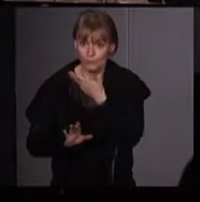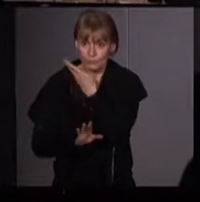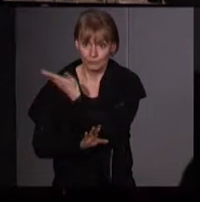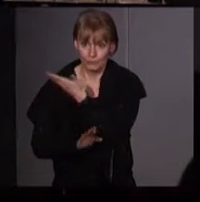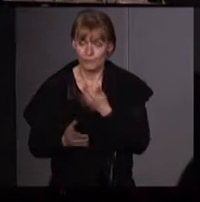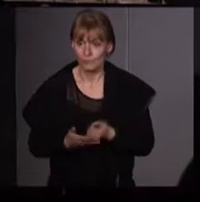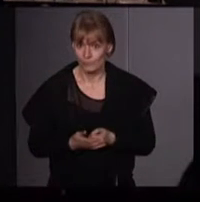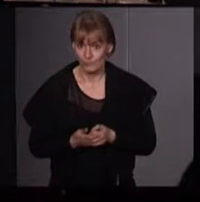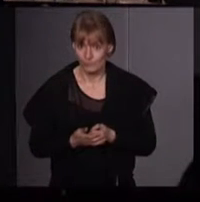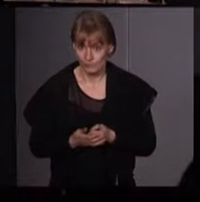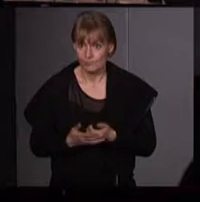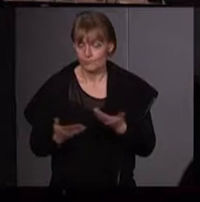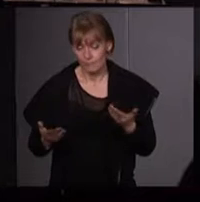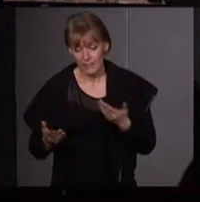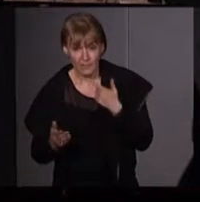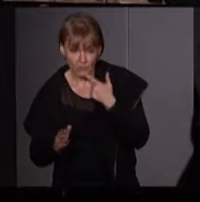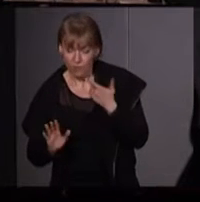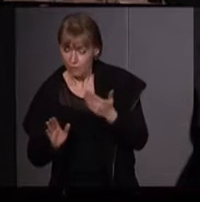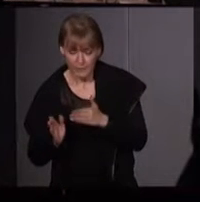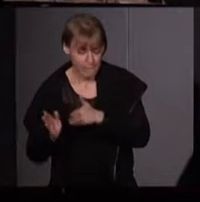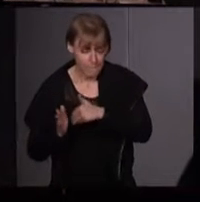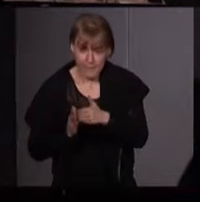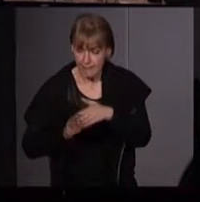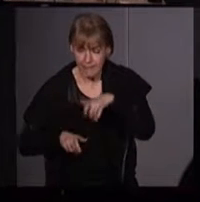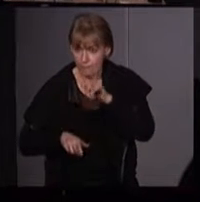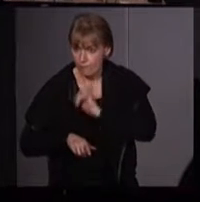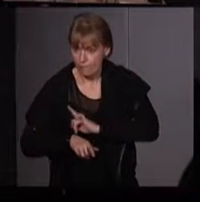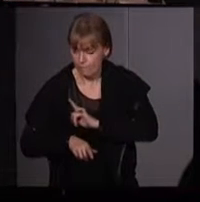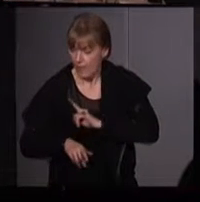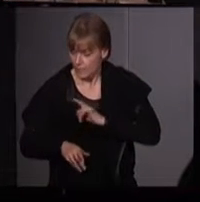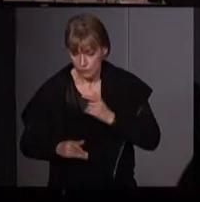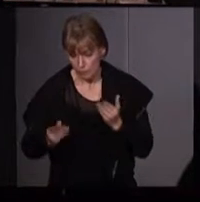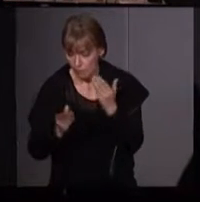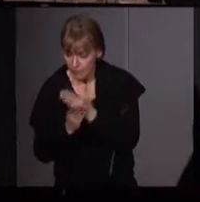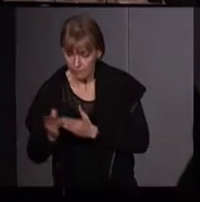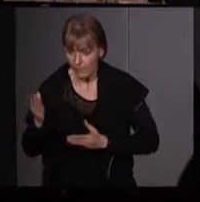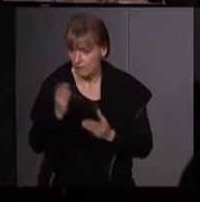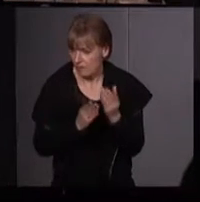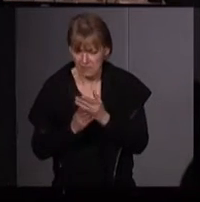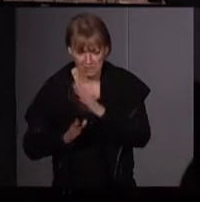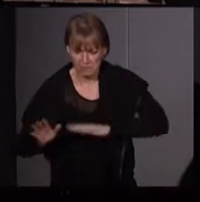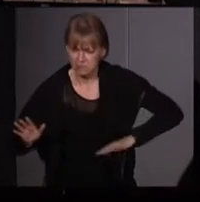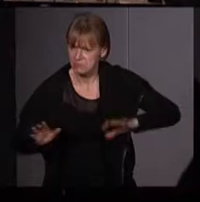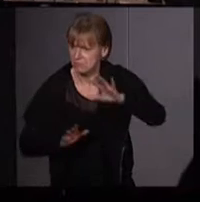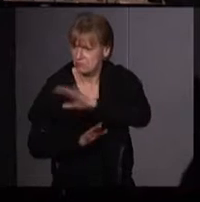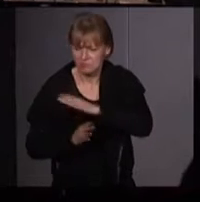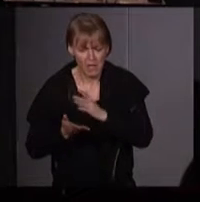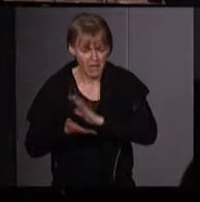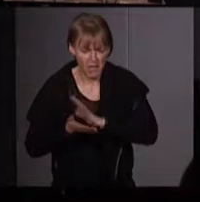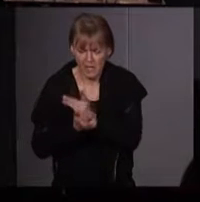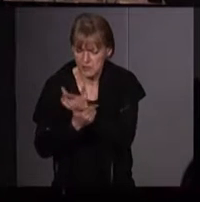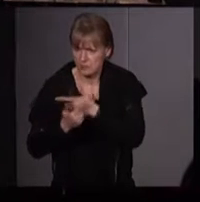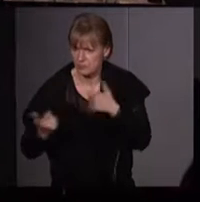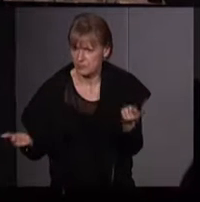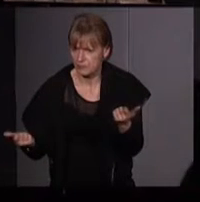Donc, des centaines, si pas des milliers de femmes ont été impliquées dans cette action. Elles viennent de tous bords, elles viennent de tout âge.